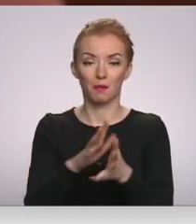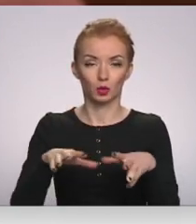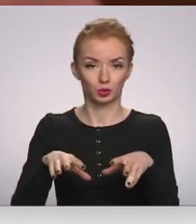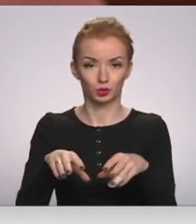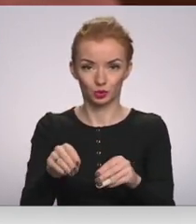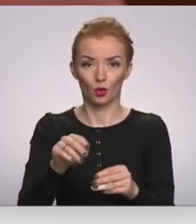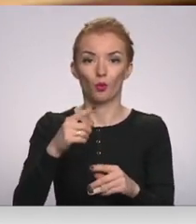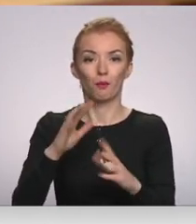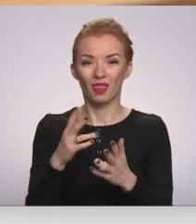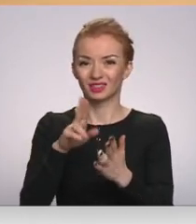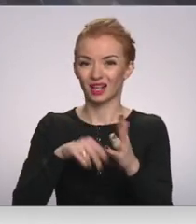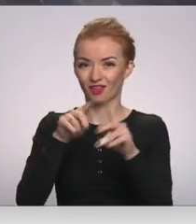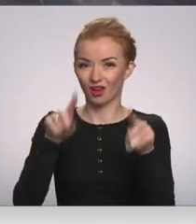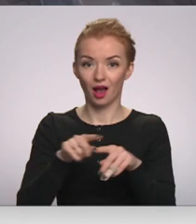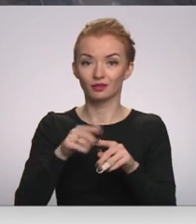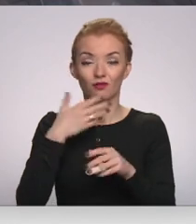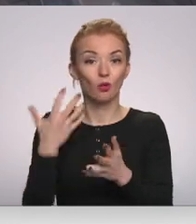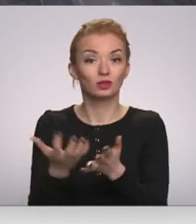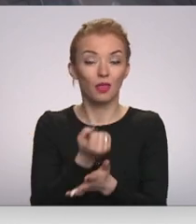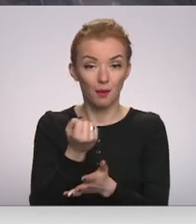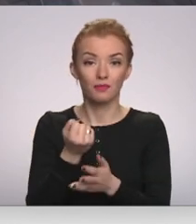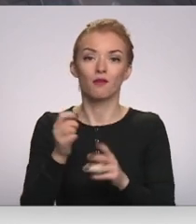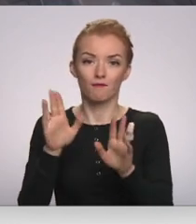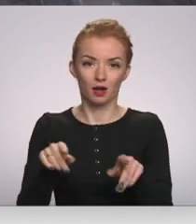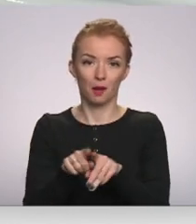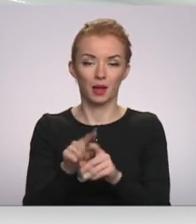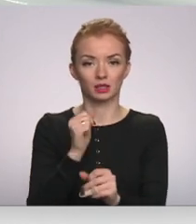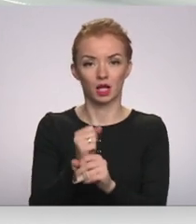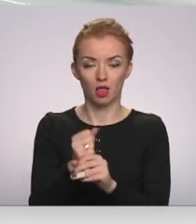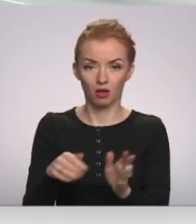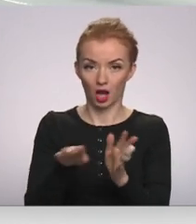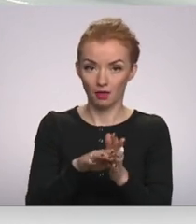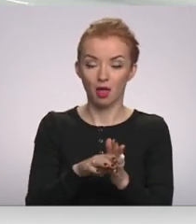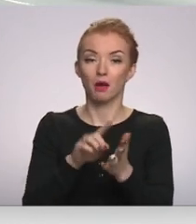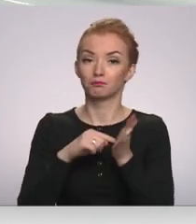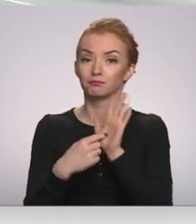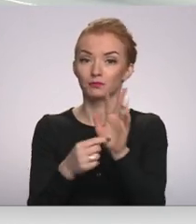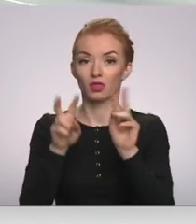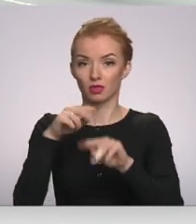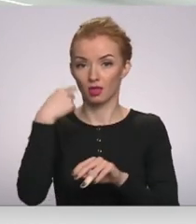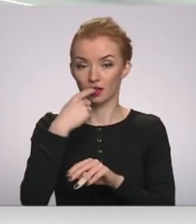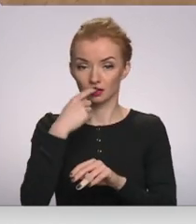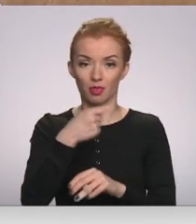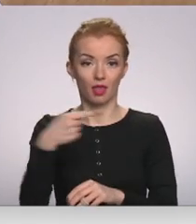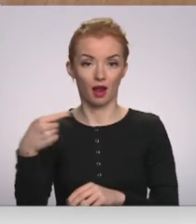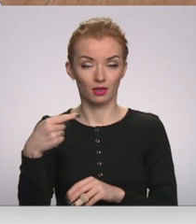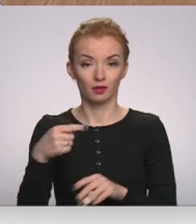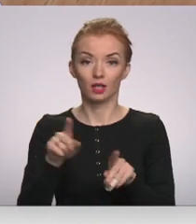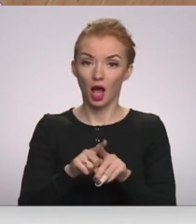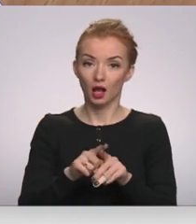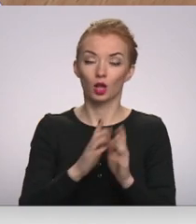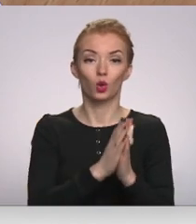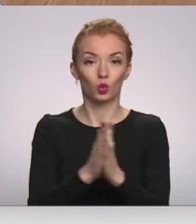bet certifikātu vēl niegūšie, drīkstais strādāt klātienē, uzrādot negatīvu Covid-19 testu. Veselības ministres arī aicināja